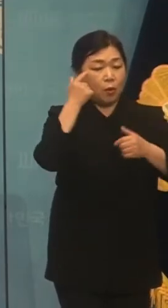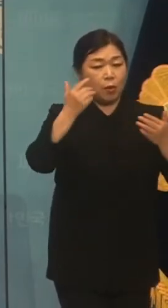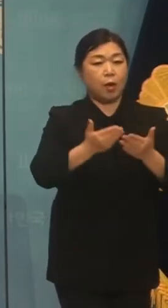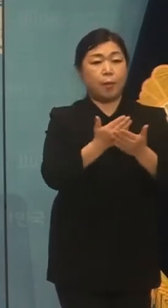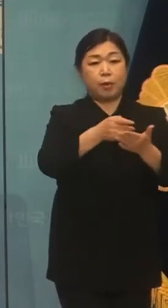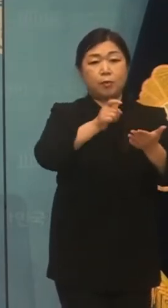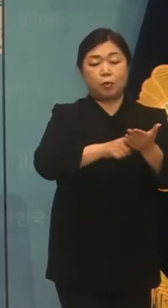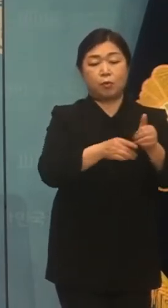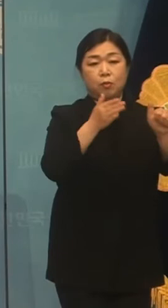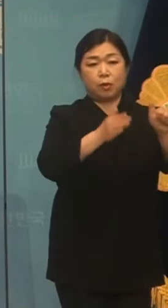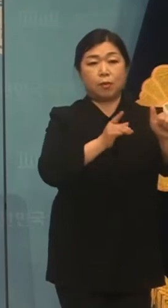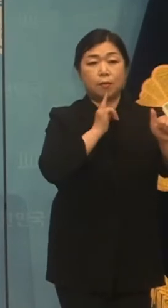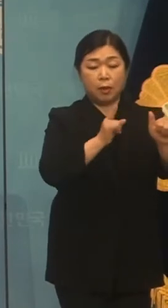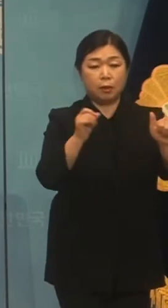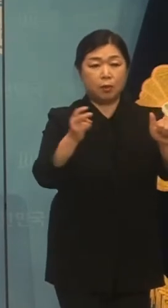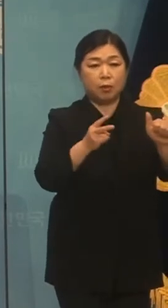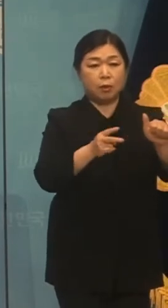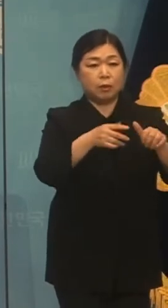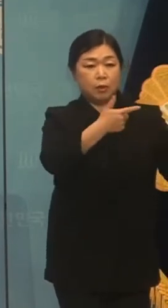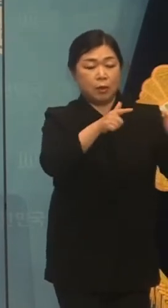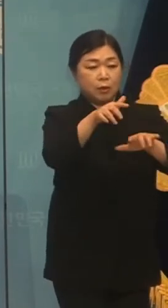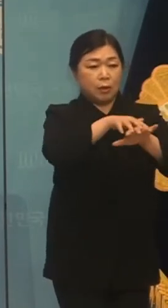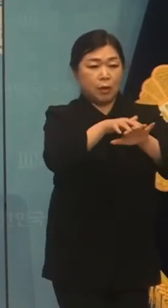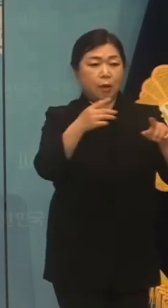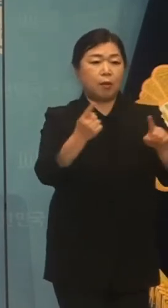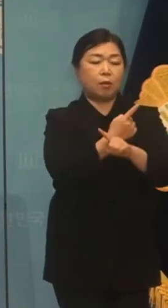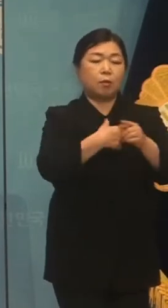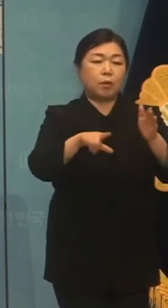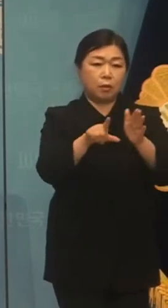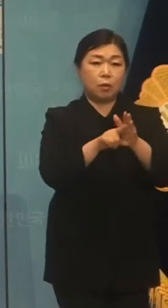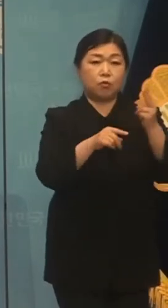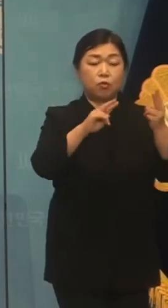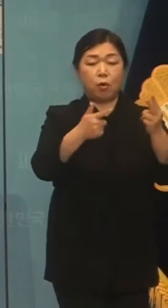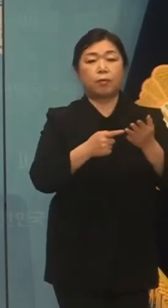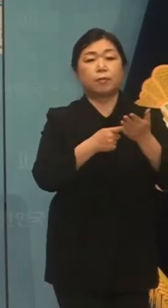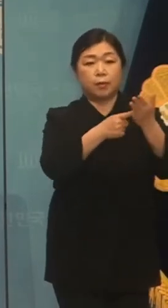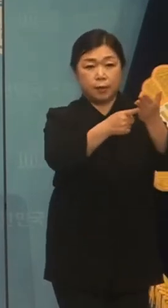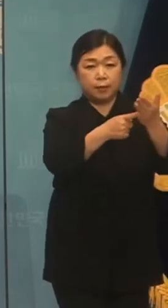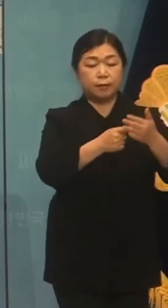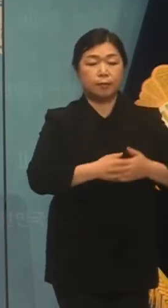백신 공급 체계 개선을 주문하는 국가의 결의안으로 접수되었습니다.